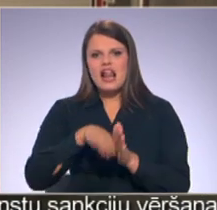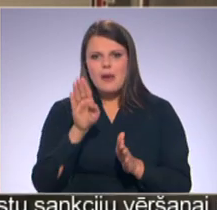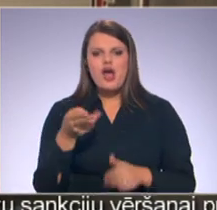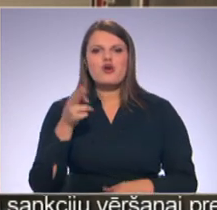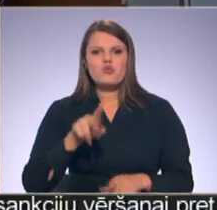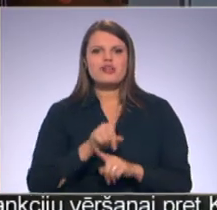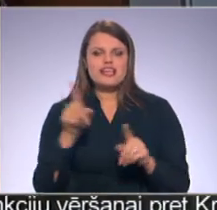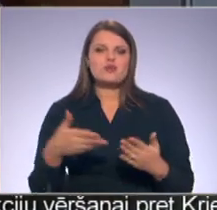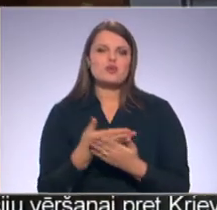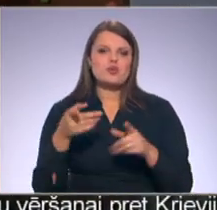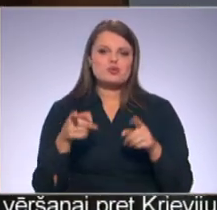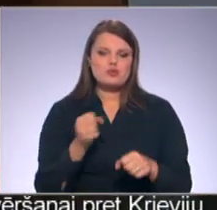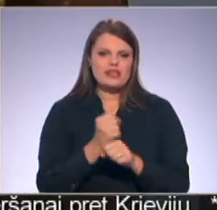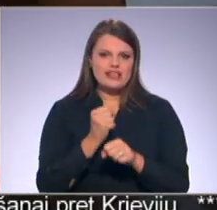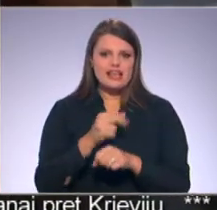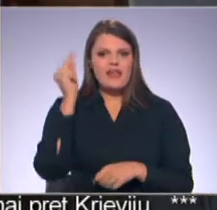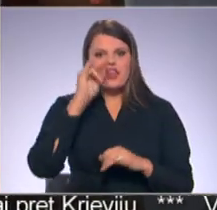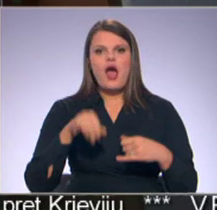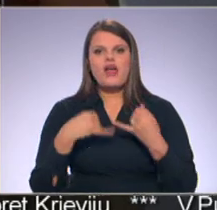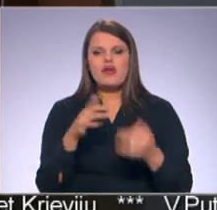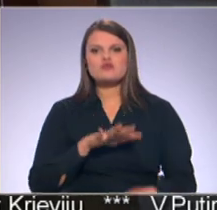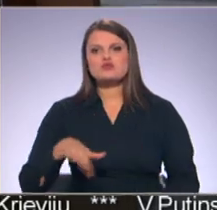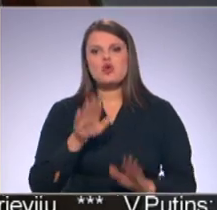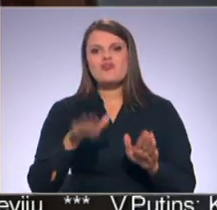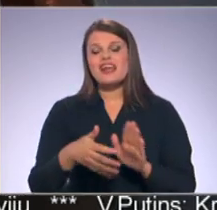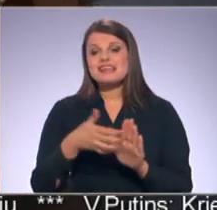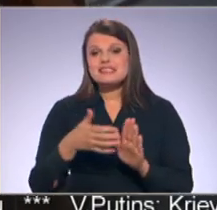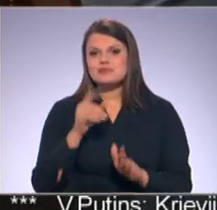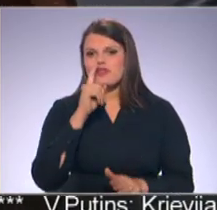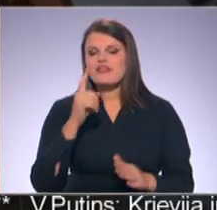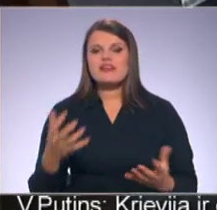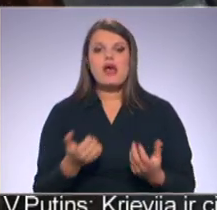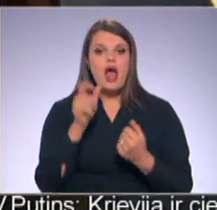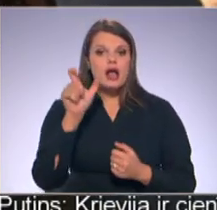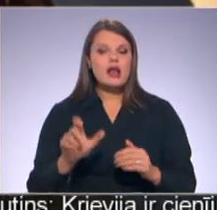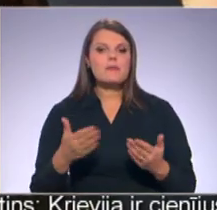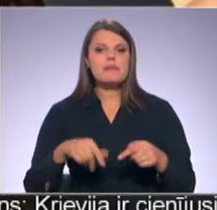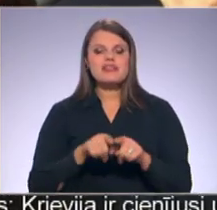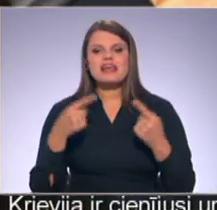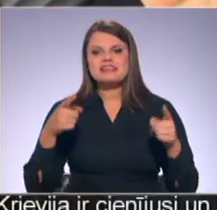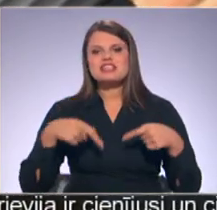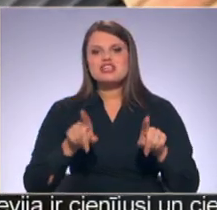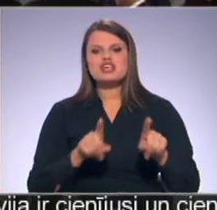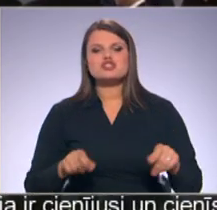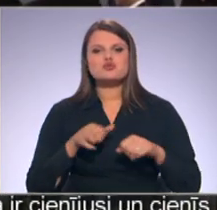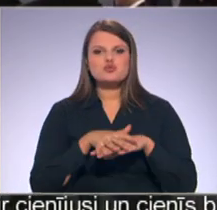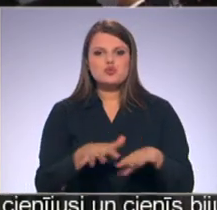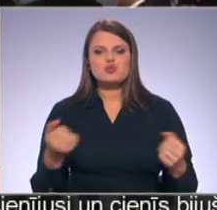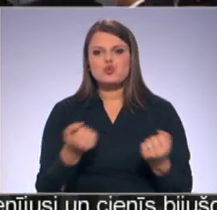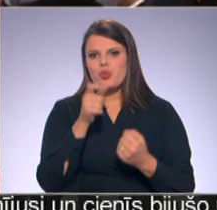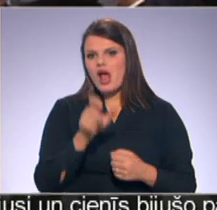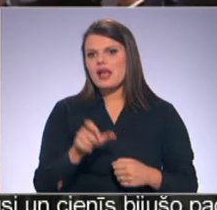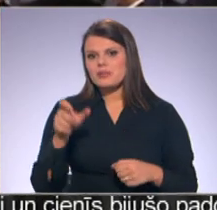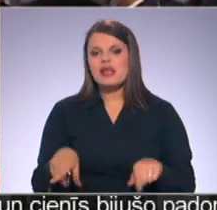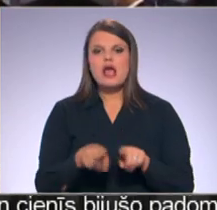ir, kur to darīt. Plānots, ka treniņiem atvēlēto zonu varēs izmantot ne tikai glābēji, bet arī citi iekšā, lietu struktūra darbinieki. Jā, mums